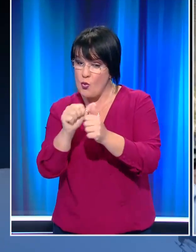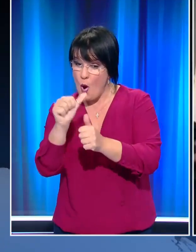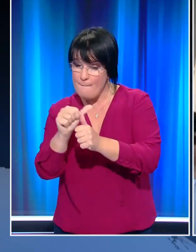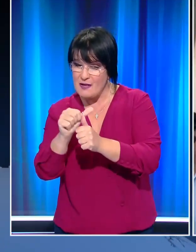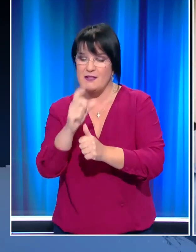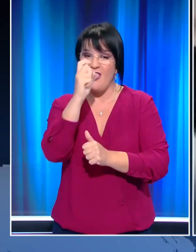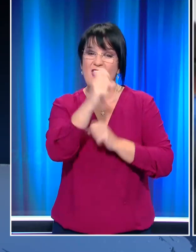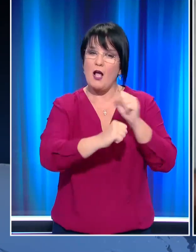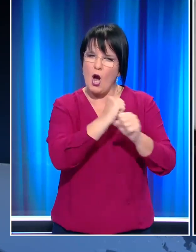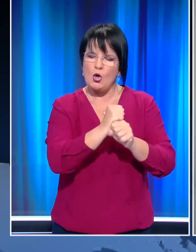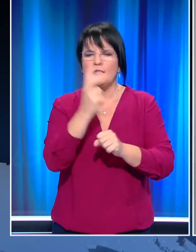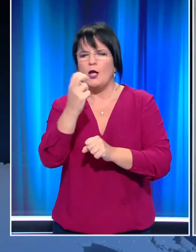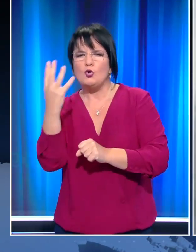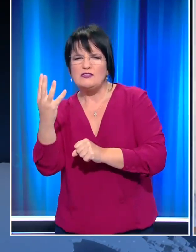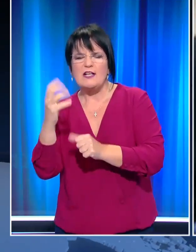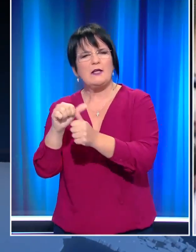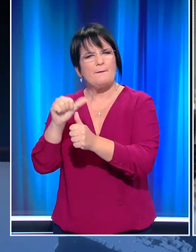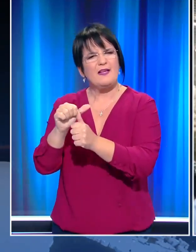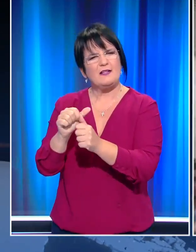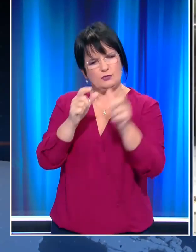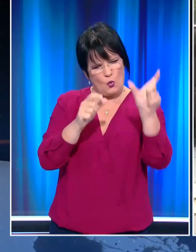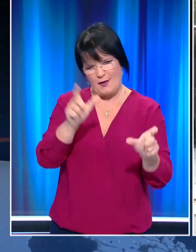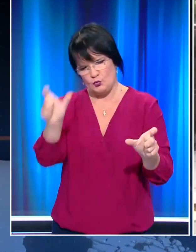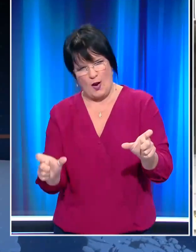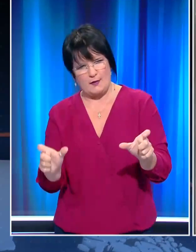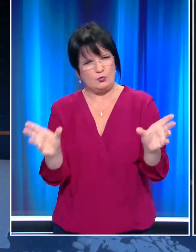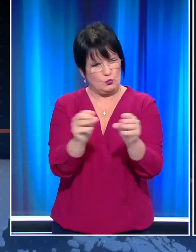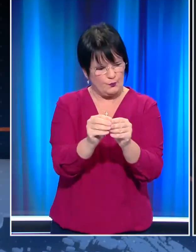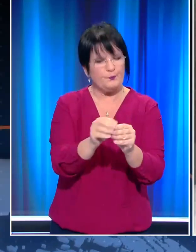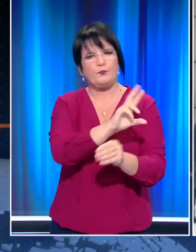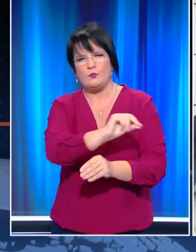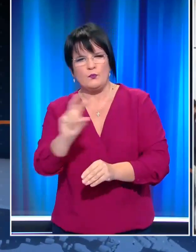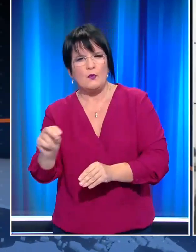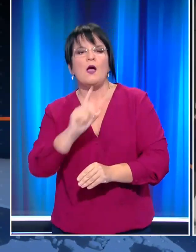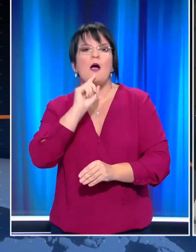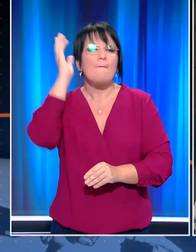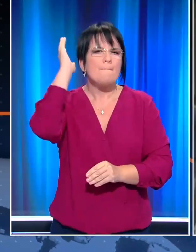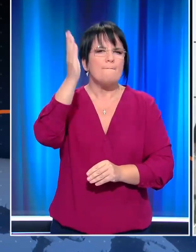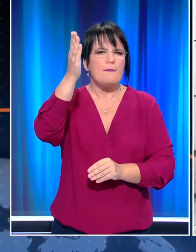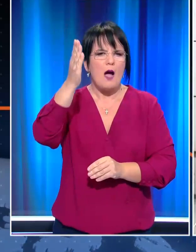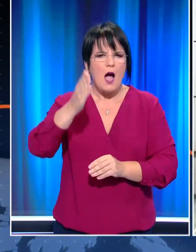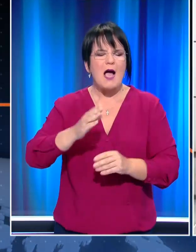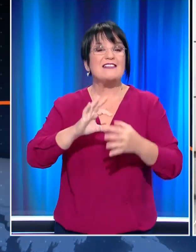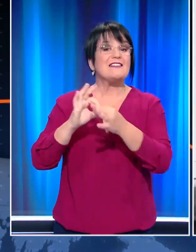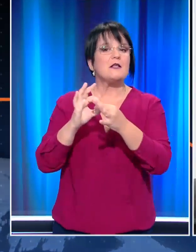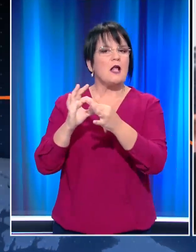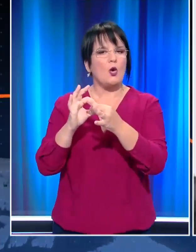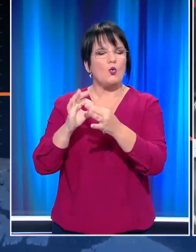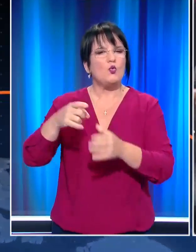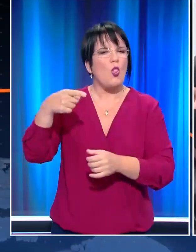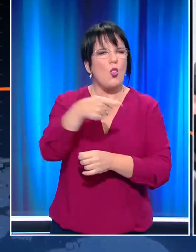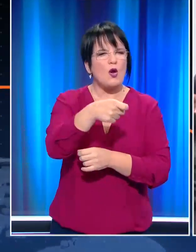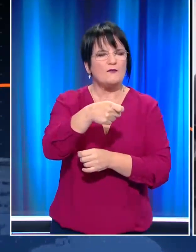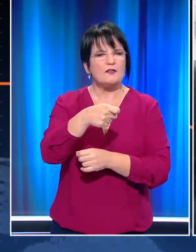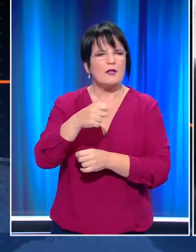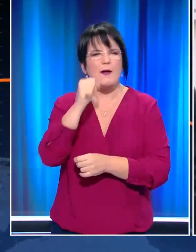έναν και 10 χρόνια και 24 μήνες για τον άλλον. Επίσης, οι ποινές για τους συνεργούς της δολοφονίας